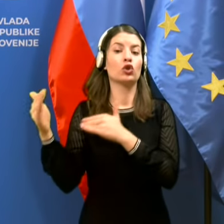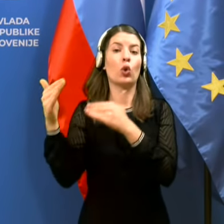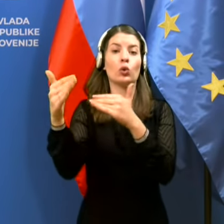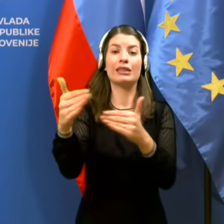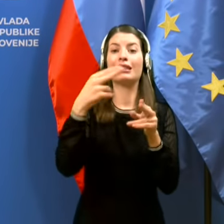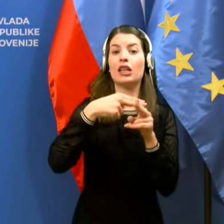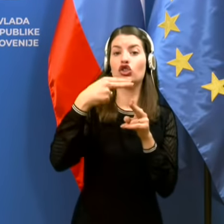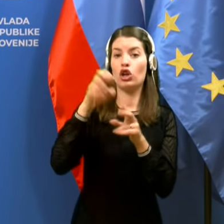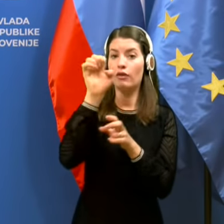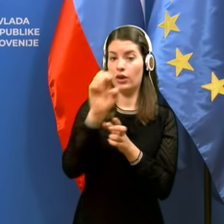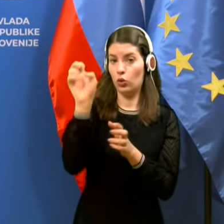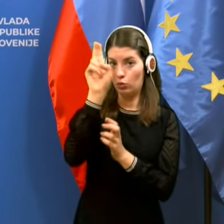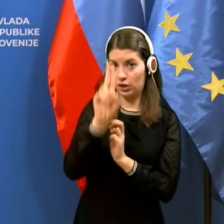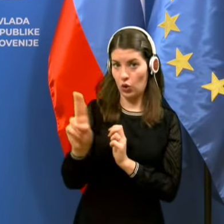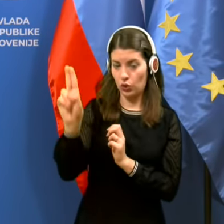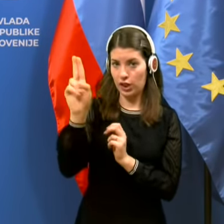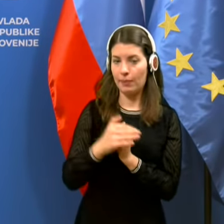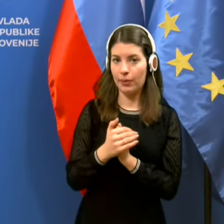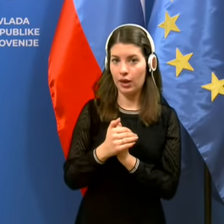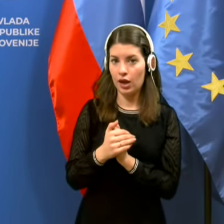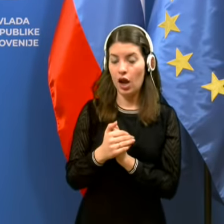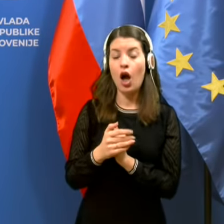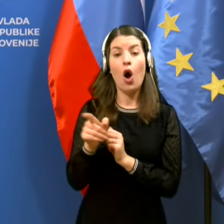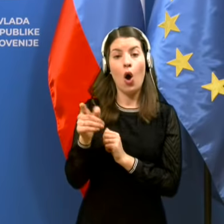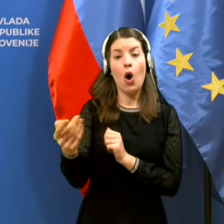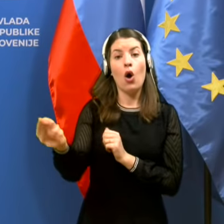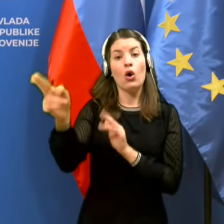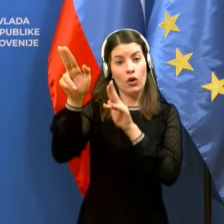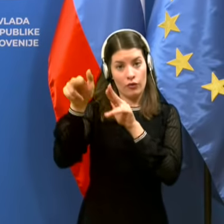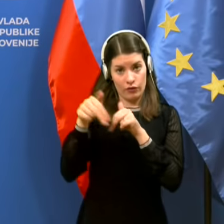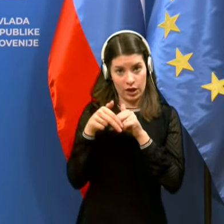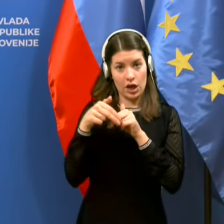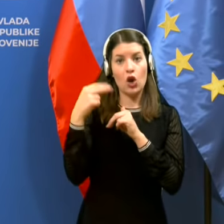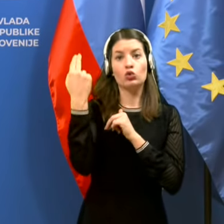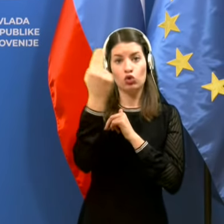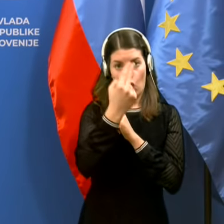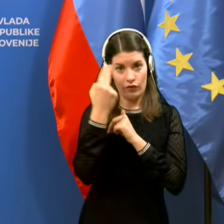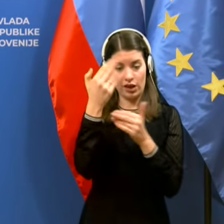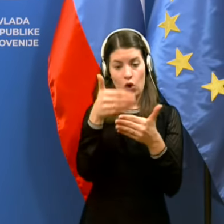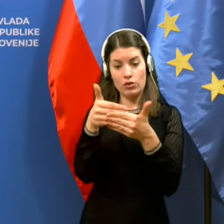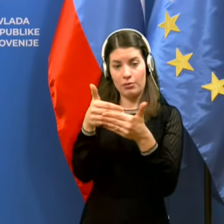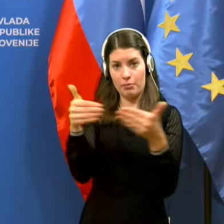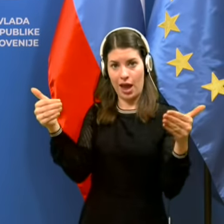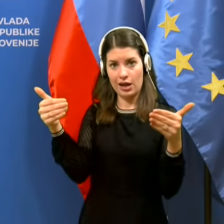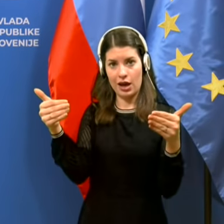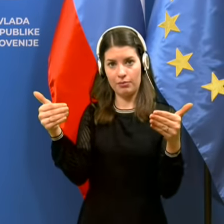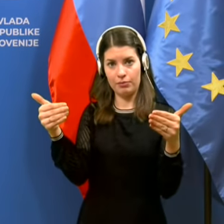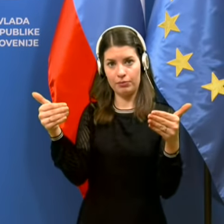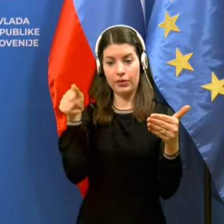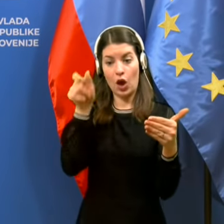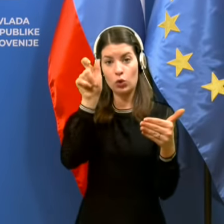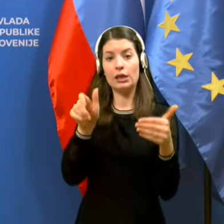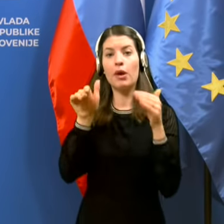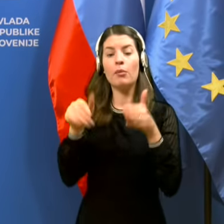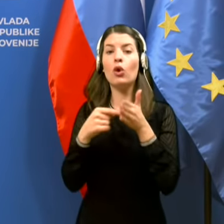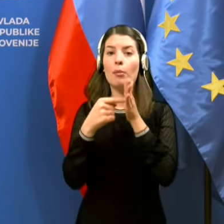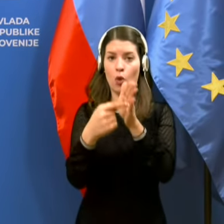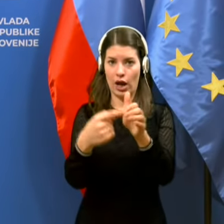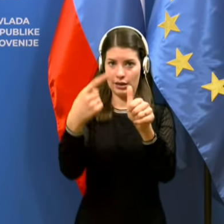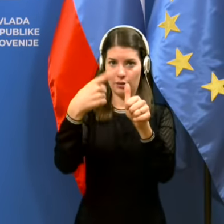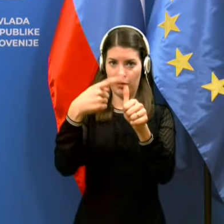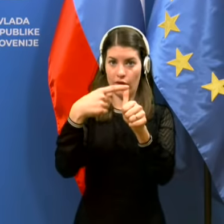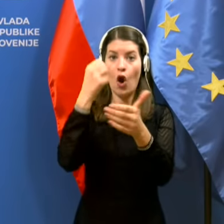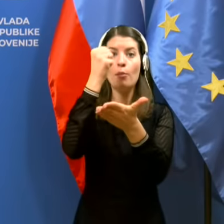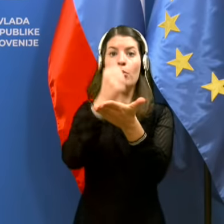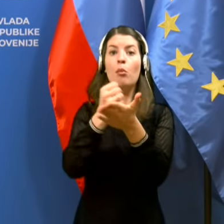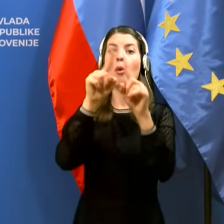državi Evropske unije, da bo seveda ob prihodu nazaj v Slovenijo, ko bo vstopal v Slovenijo, moral pokazati poleg tega